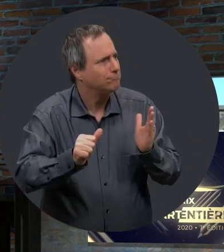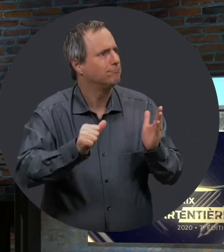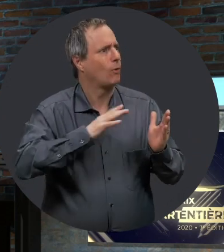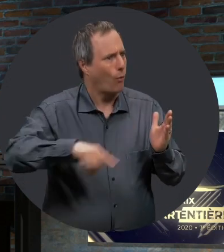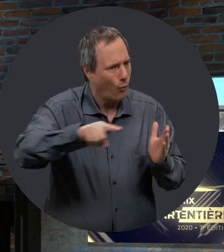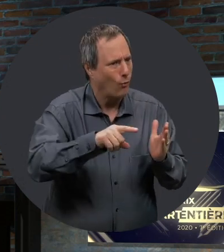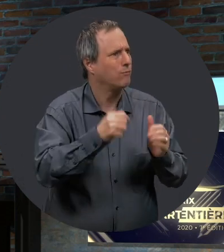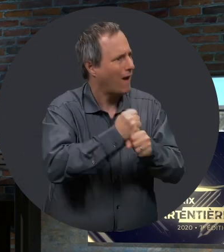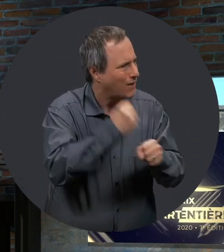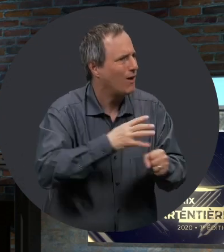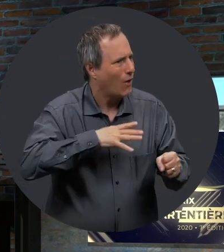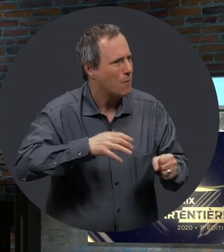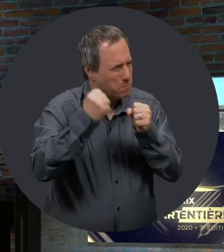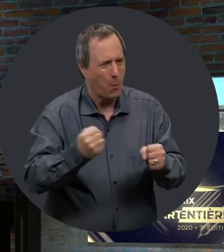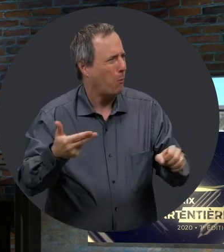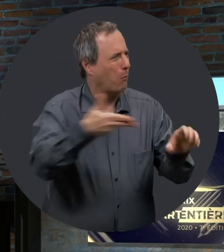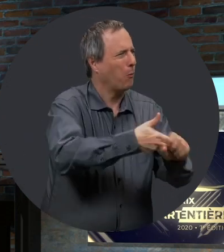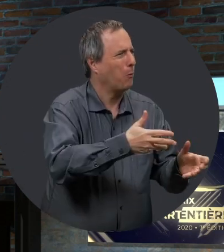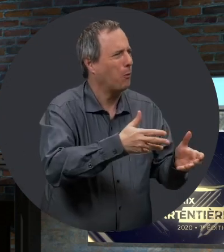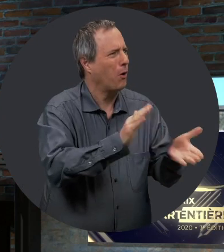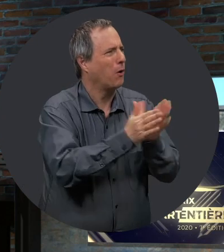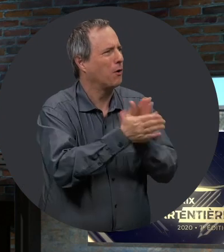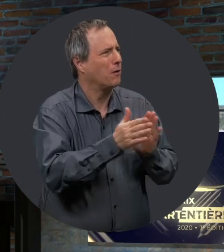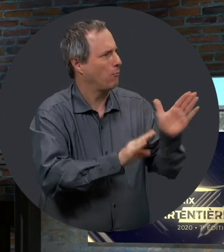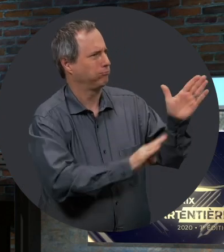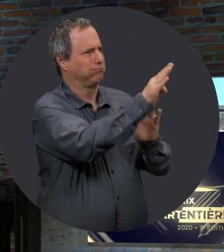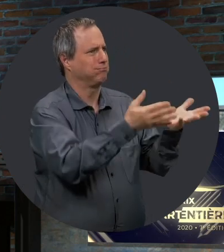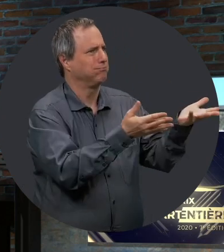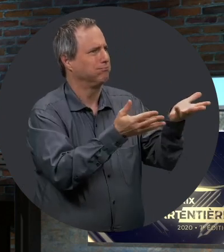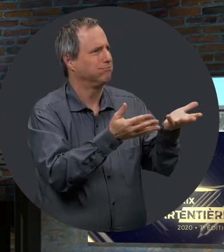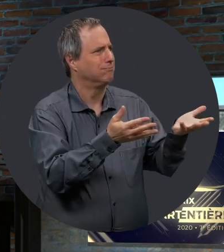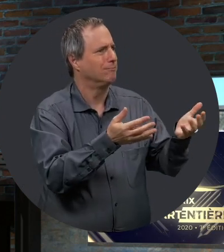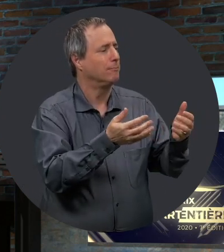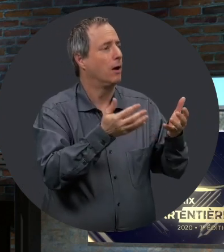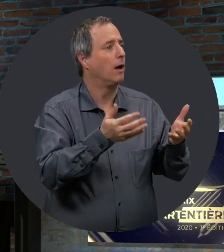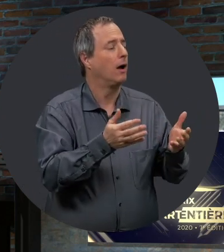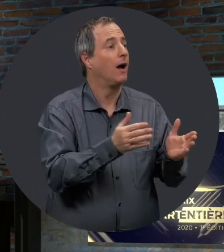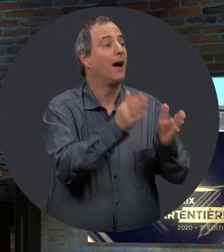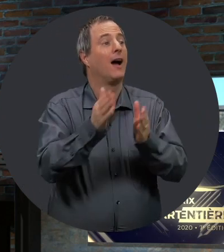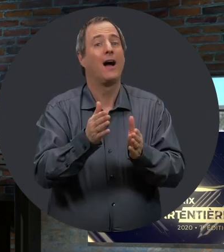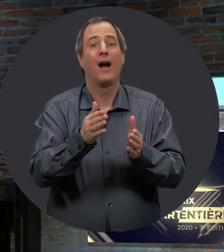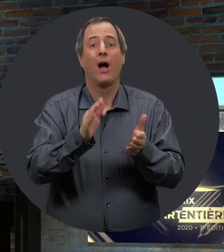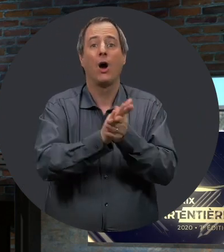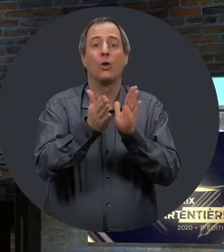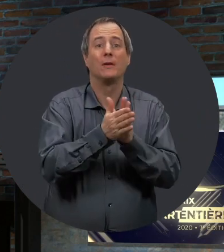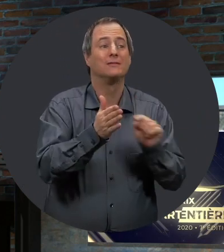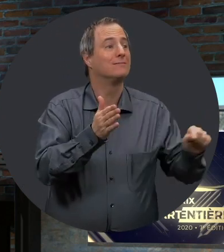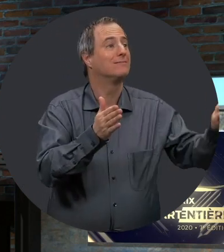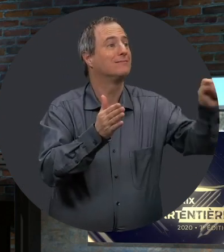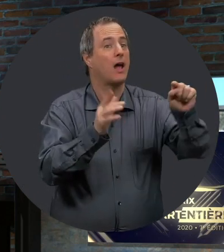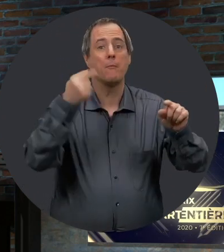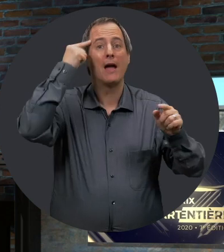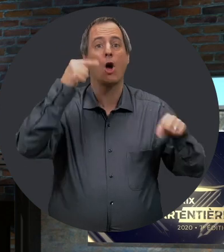une expertise, ils représentent une force de travail qui peut contribuer au développement de l'entreprise. D'un autre côté, les